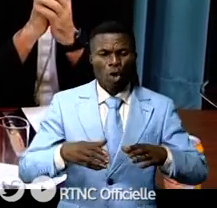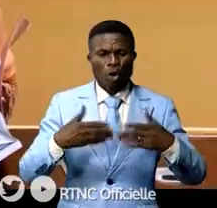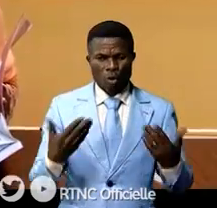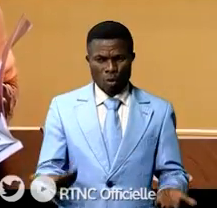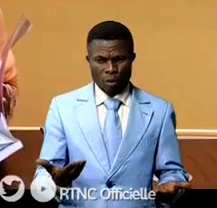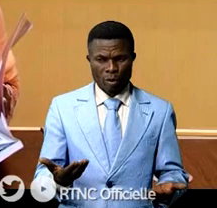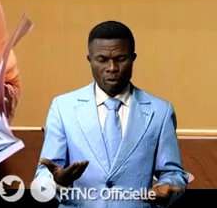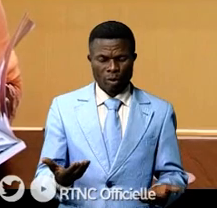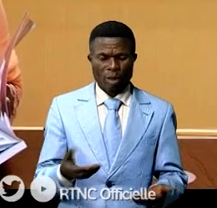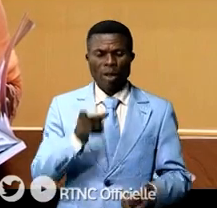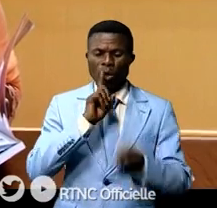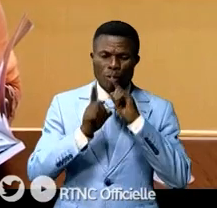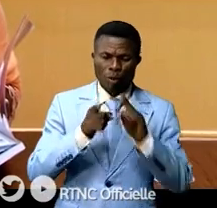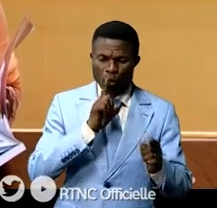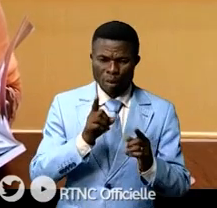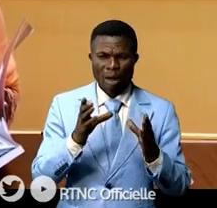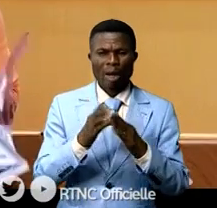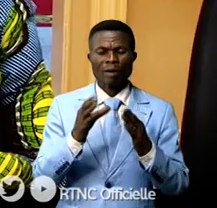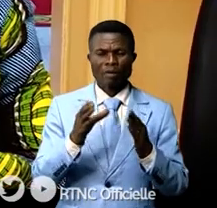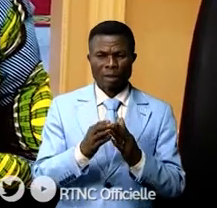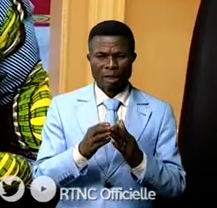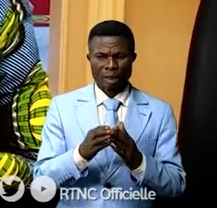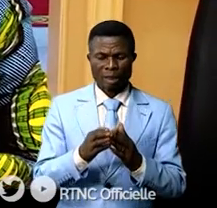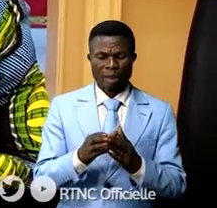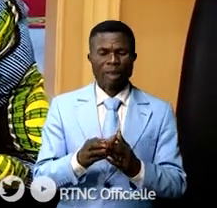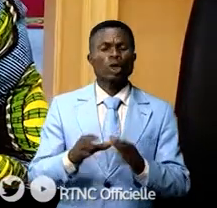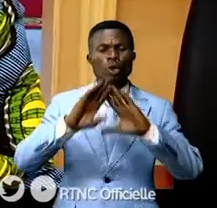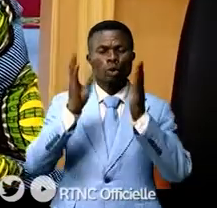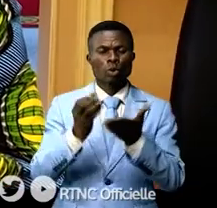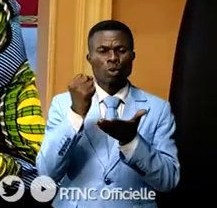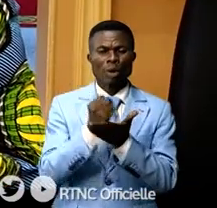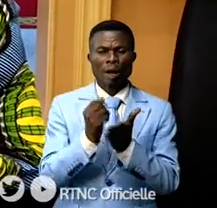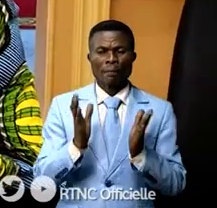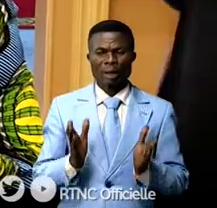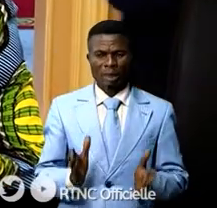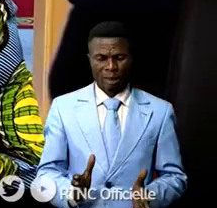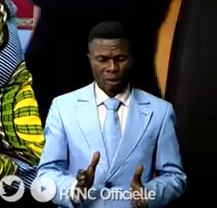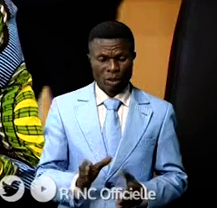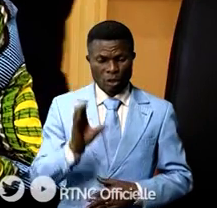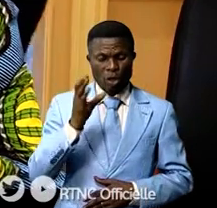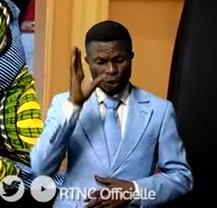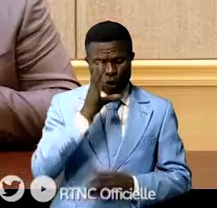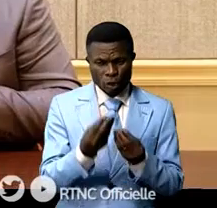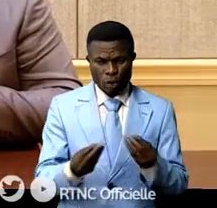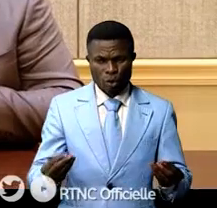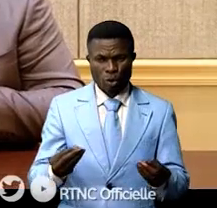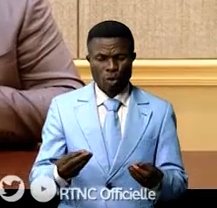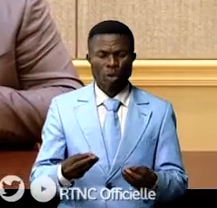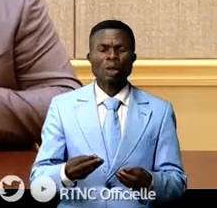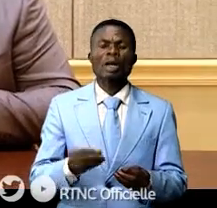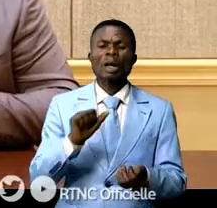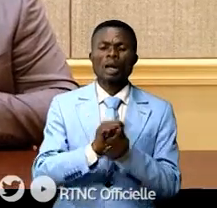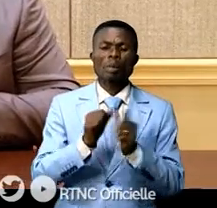échangeant avec le corps diplomatique, voir comment faire pour protéger les diplomates,